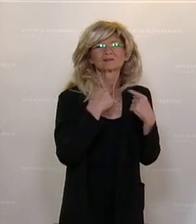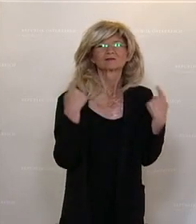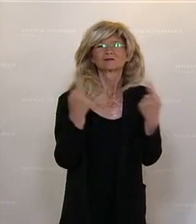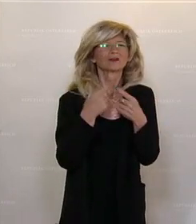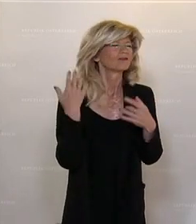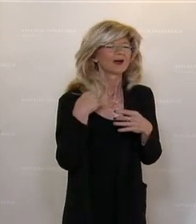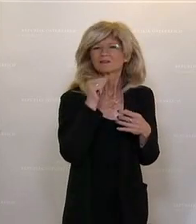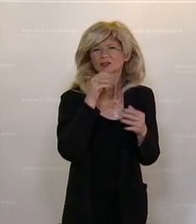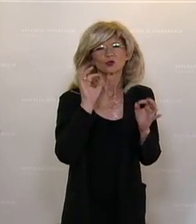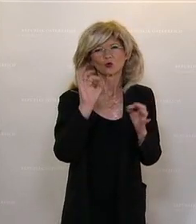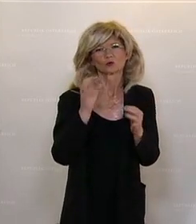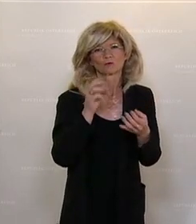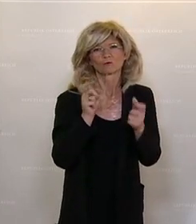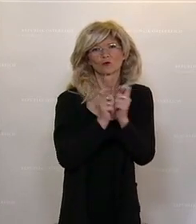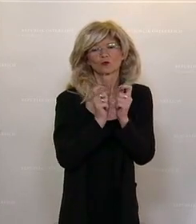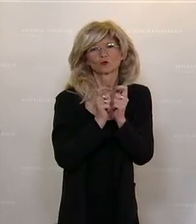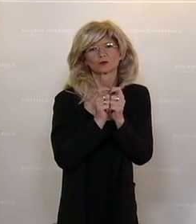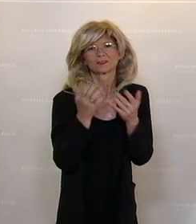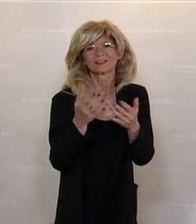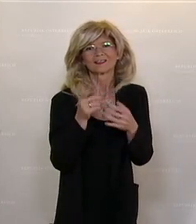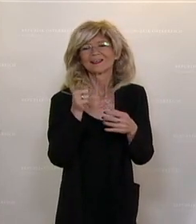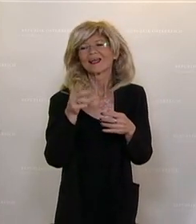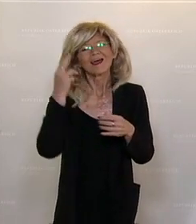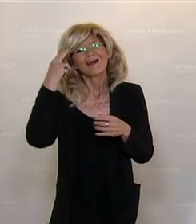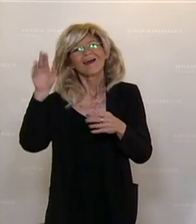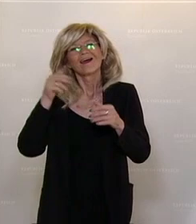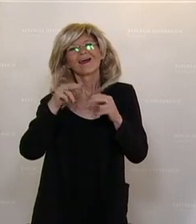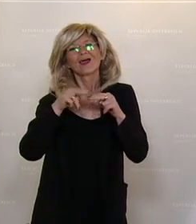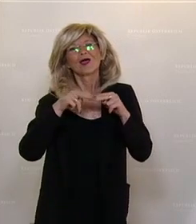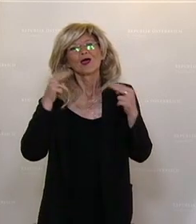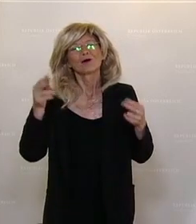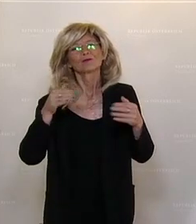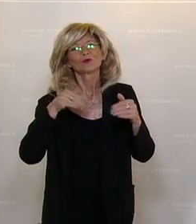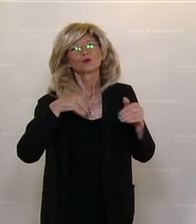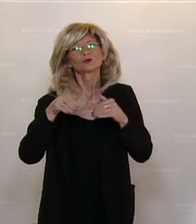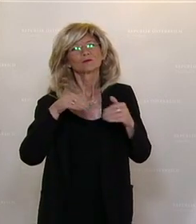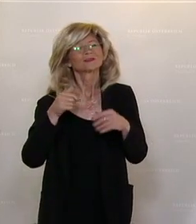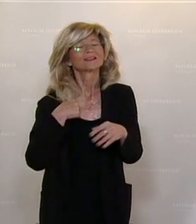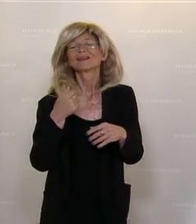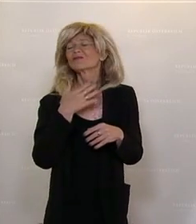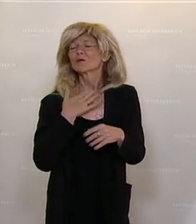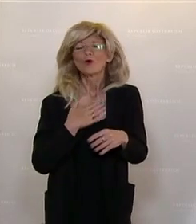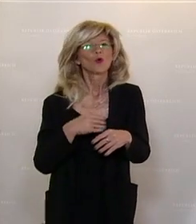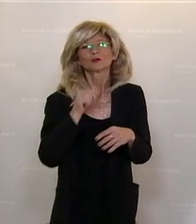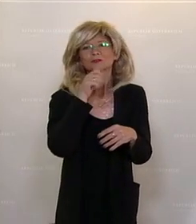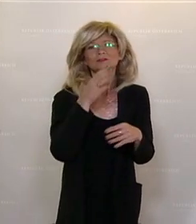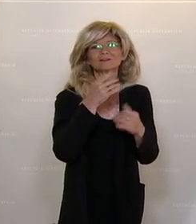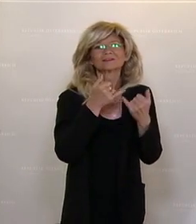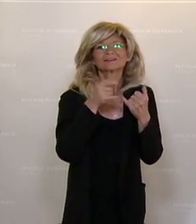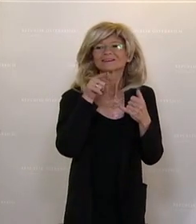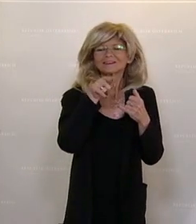funktioniert. Herr Bundesminister, es geht uns nicht nur darum, dass wir diese Luftreiniger einsetzen, sondern es ist ein